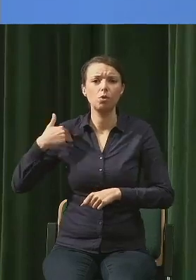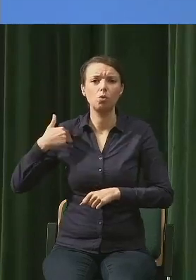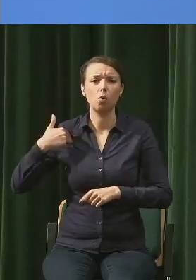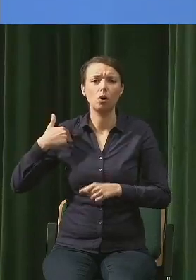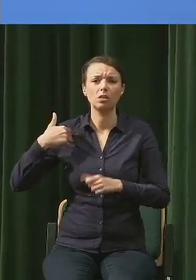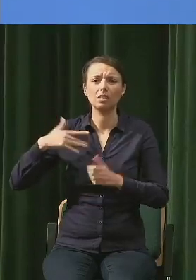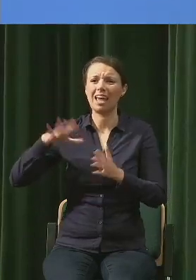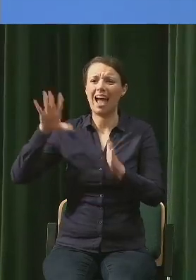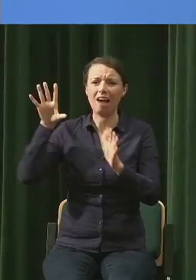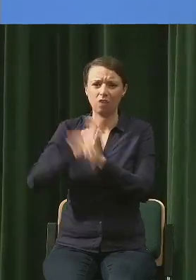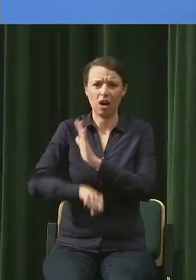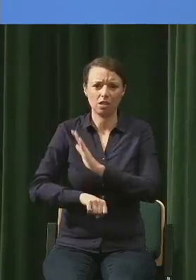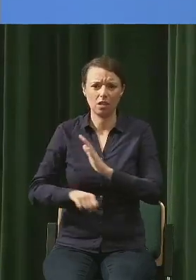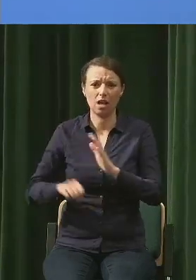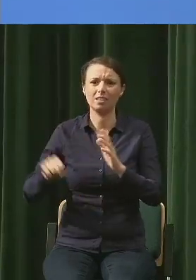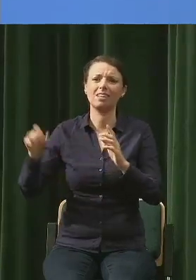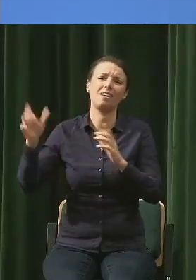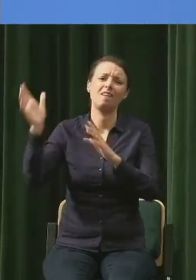Hadronów,